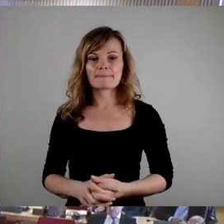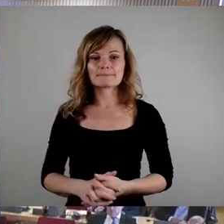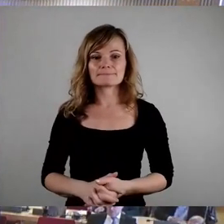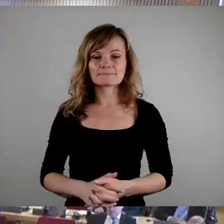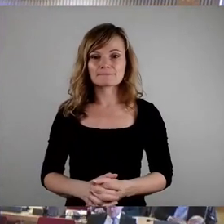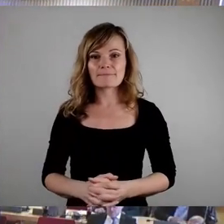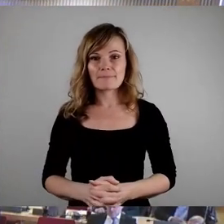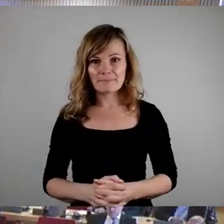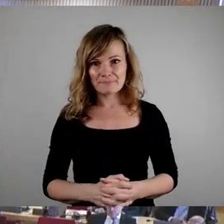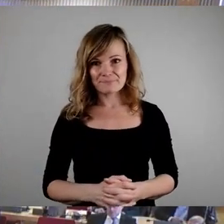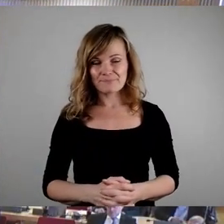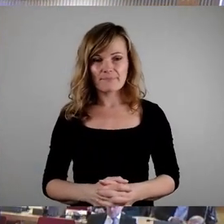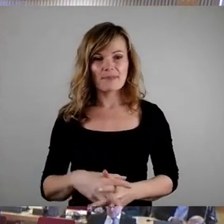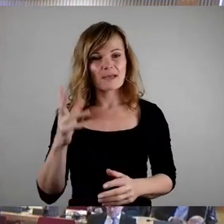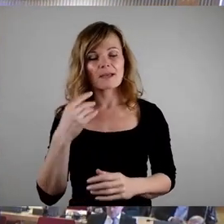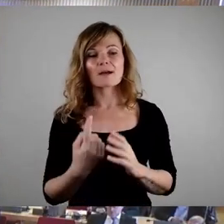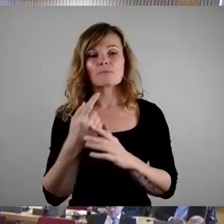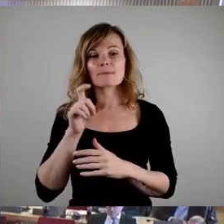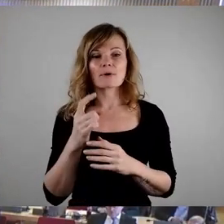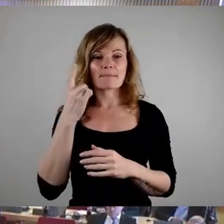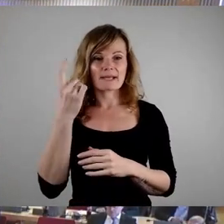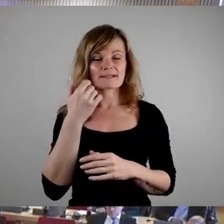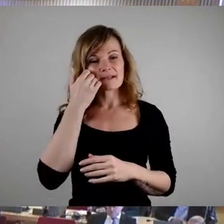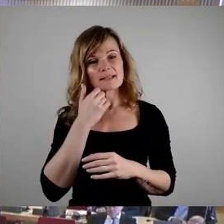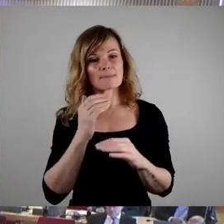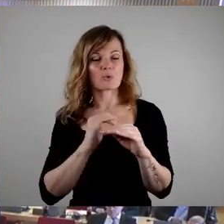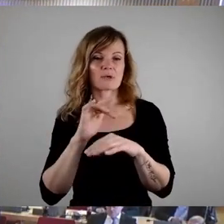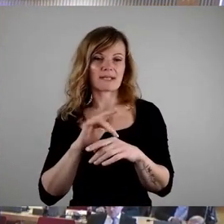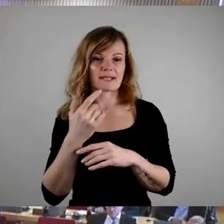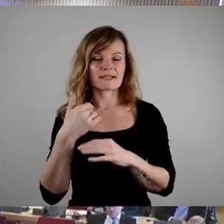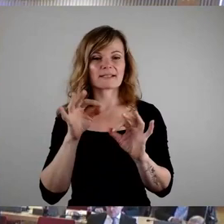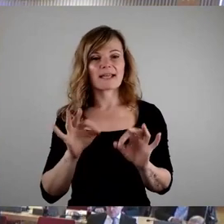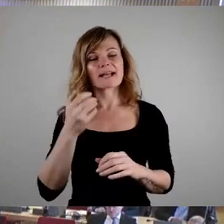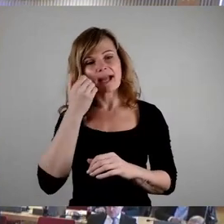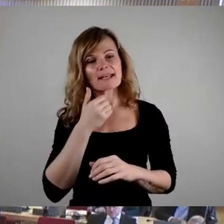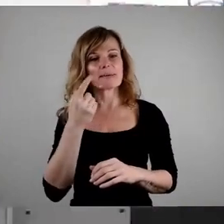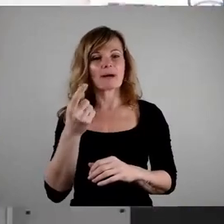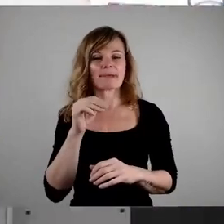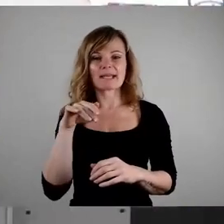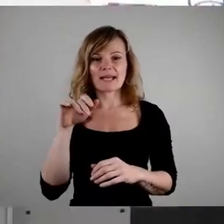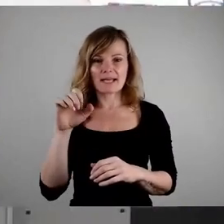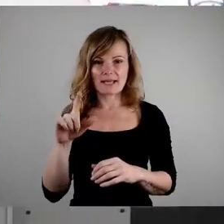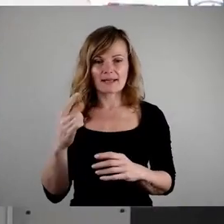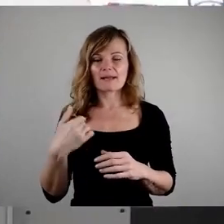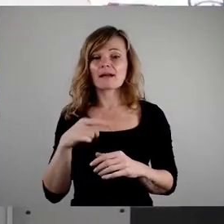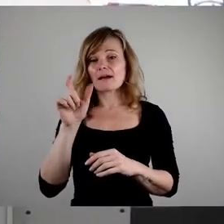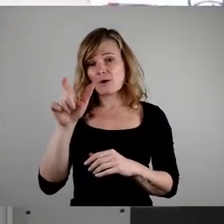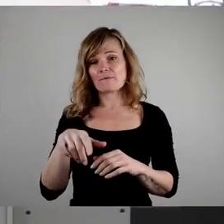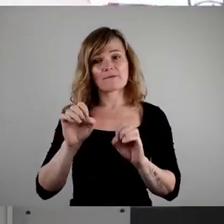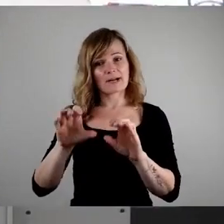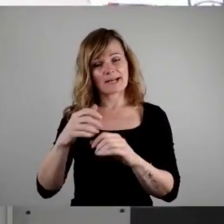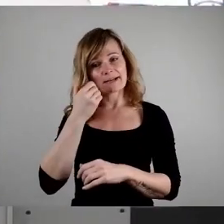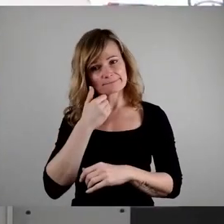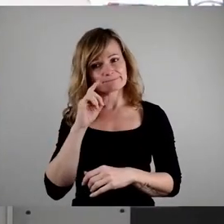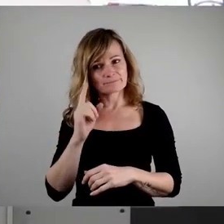Herr Oberbürgermeister, liebe Kolleginnen und Kollegen, sehr gerne, lieber Michael, erkläre ich dir noch einmal, warum wir einen Ersetzungsantrag geschrieben haben.